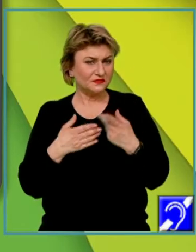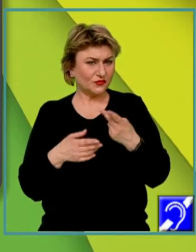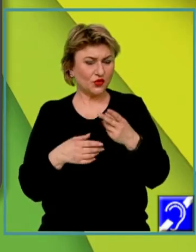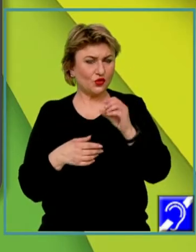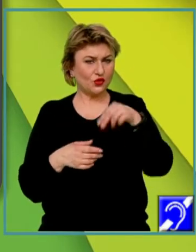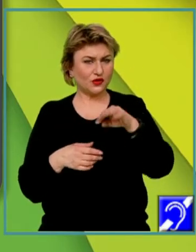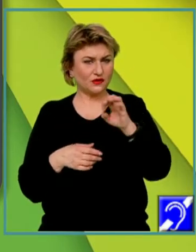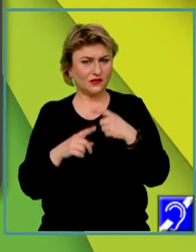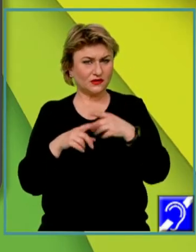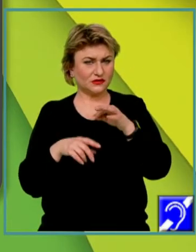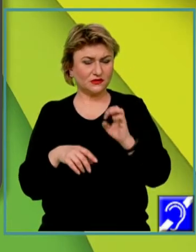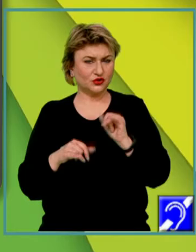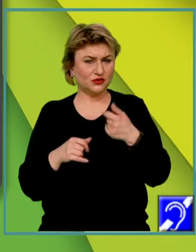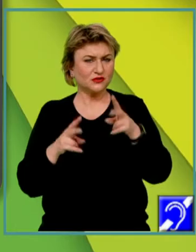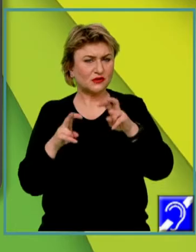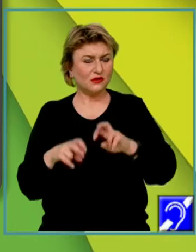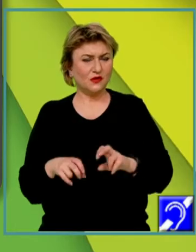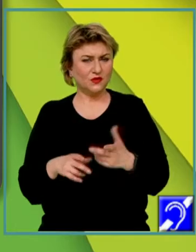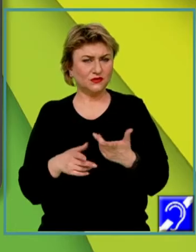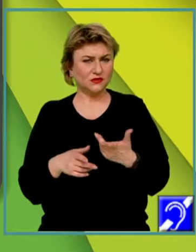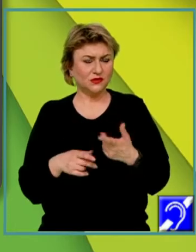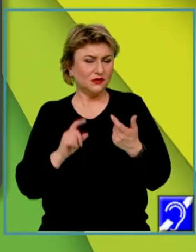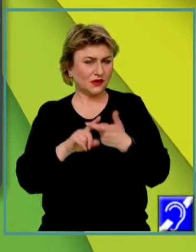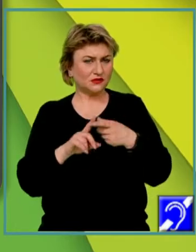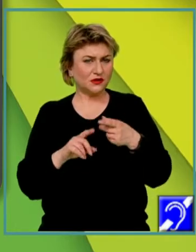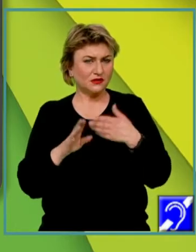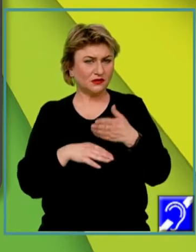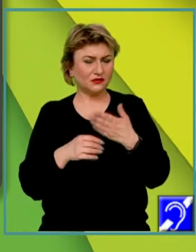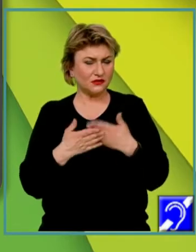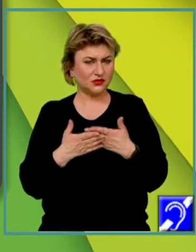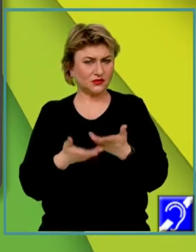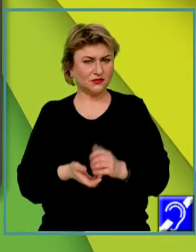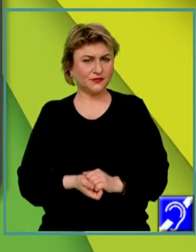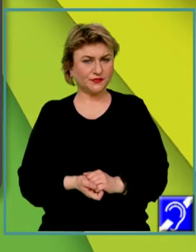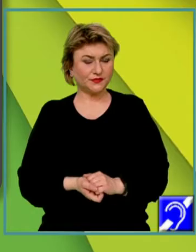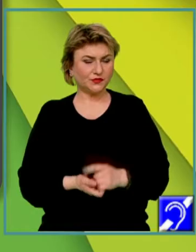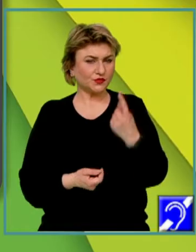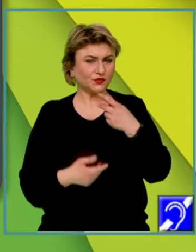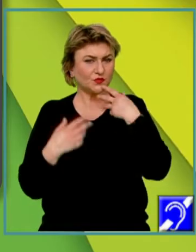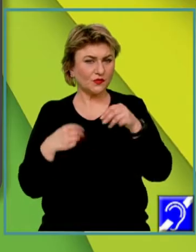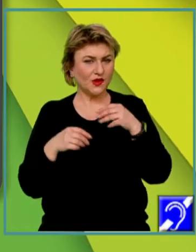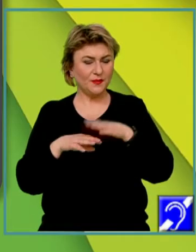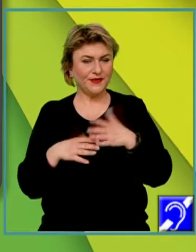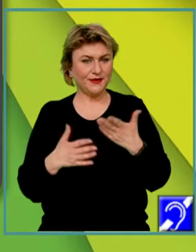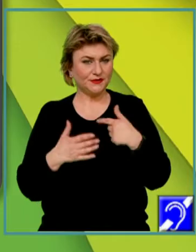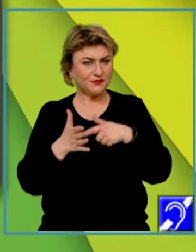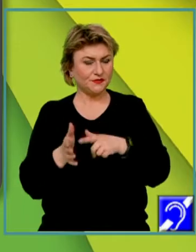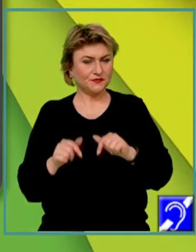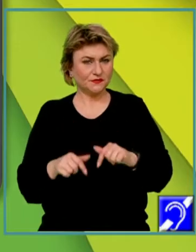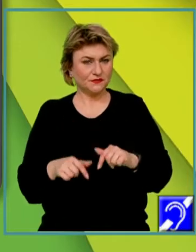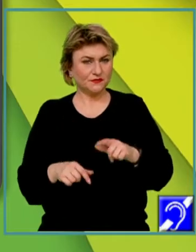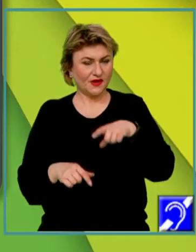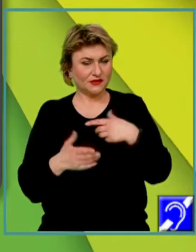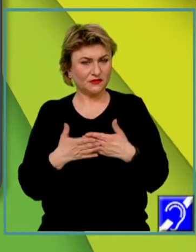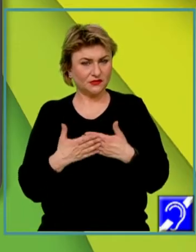concepte și să concluzionăm relația dintre acestea. Un exemplu pe care vi-l prezint acum este